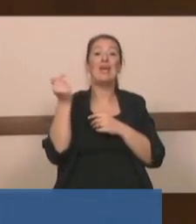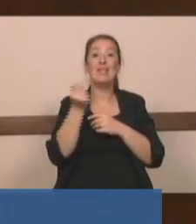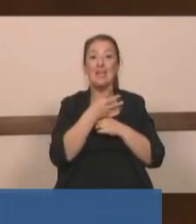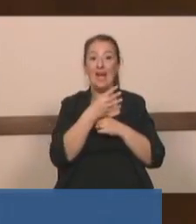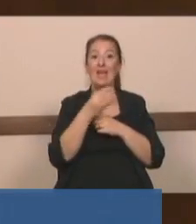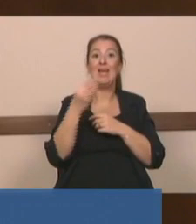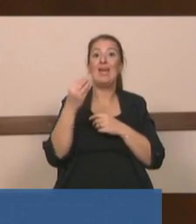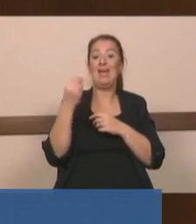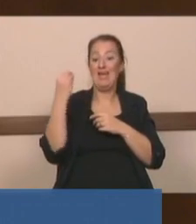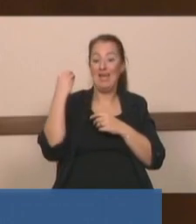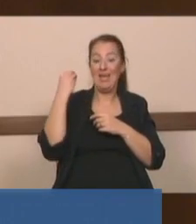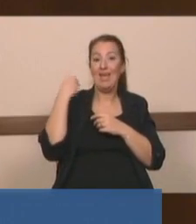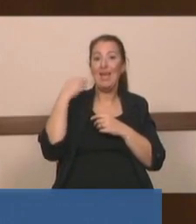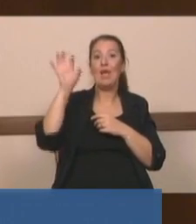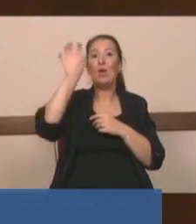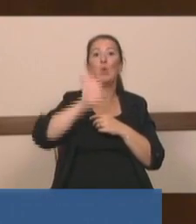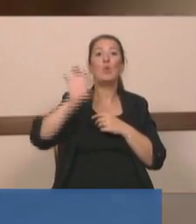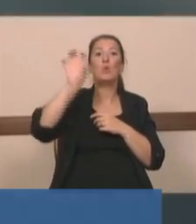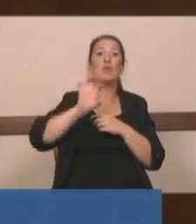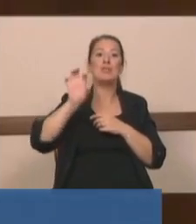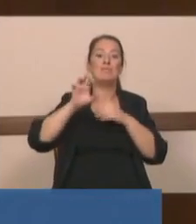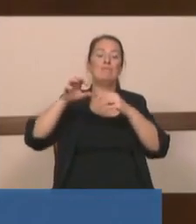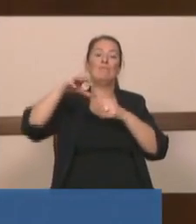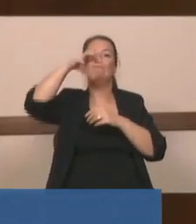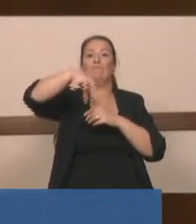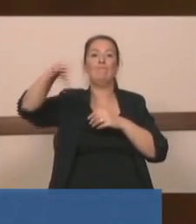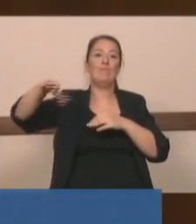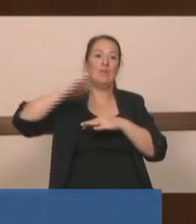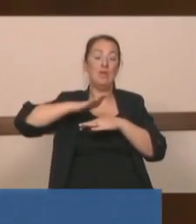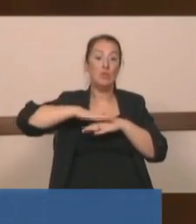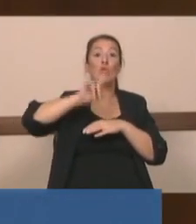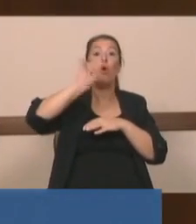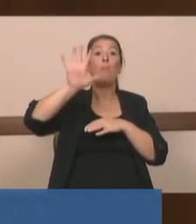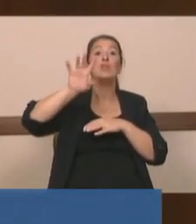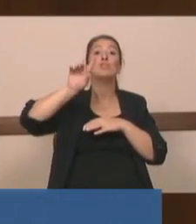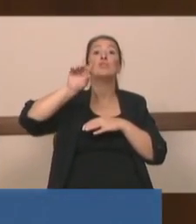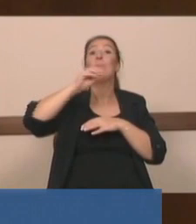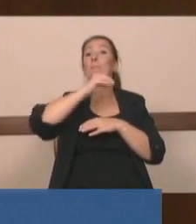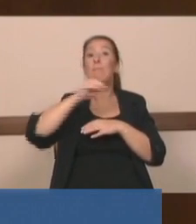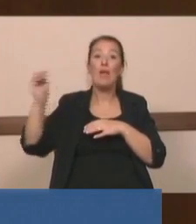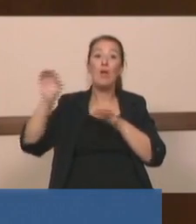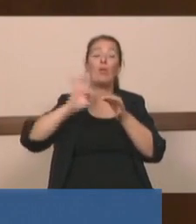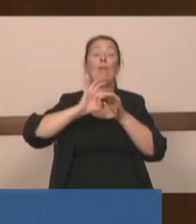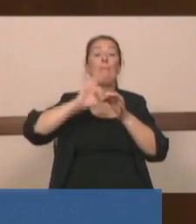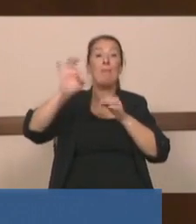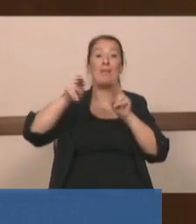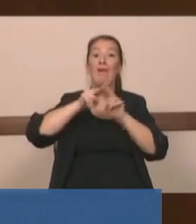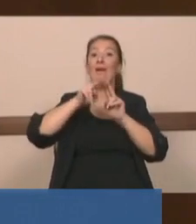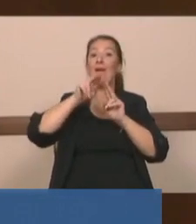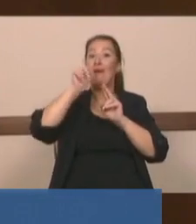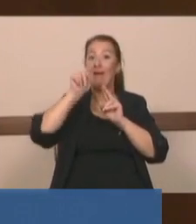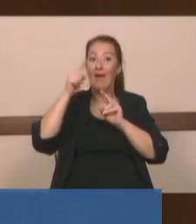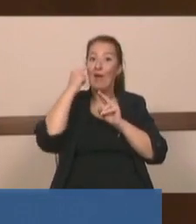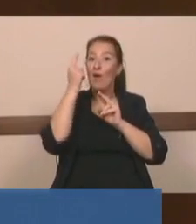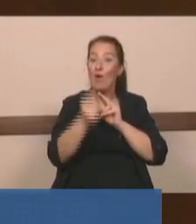rekreasyon alanı, yeni turizm alanı. On beş milyon metrekare lojistik alan yapılacak. Yani İstanbul'a